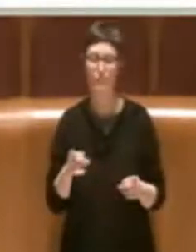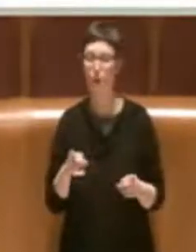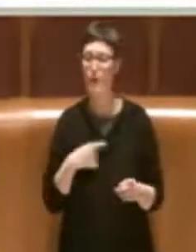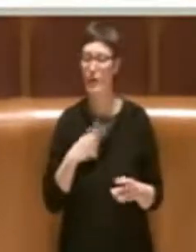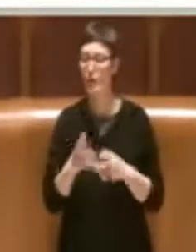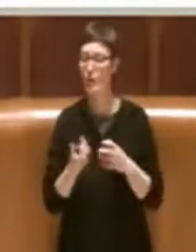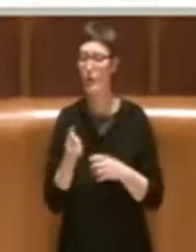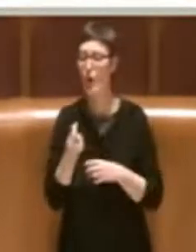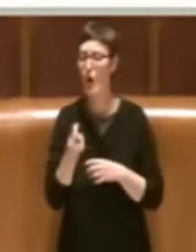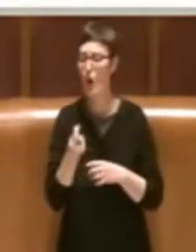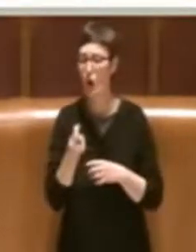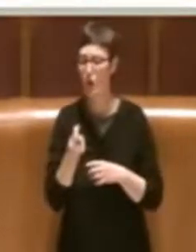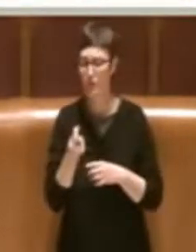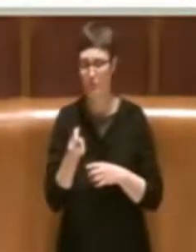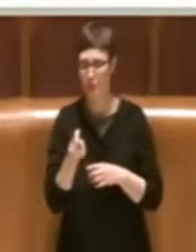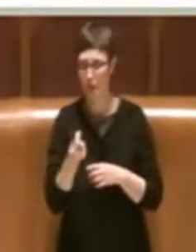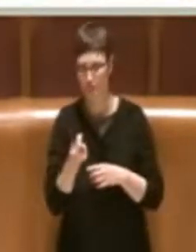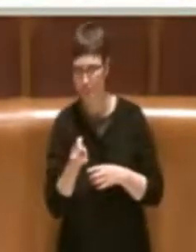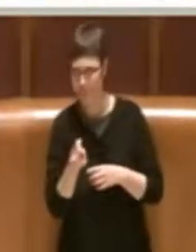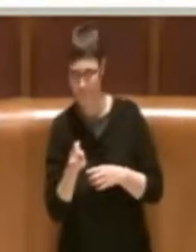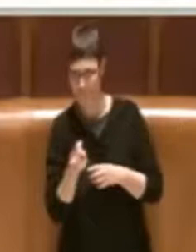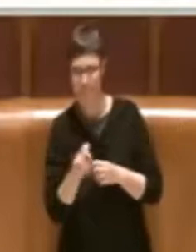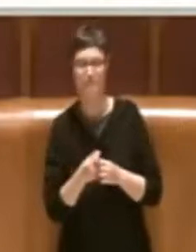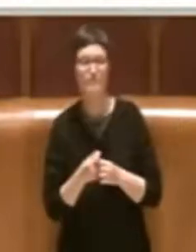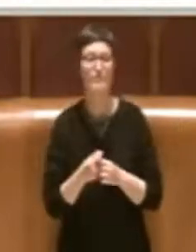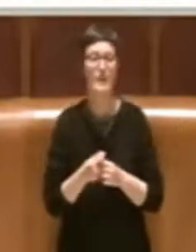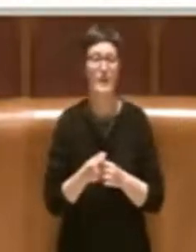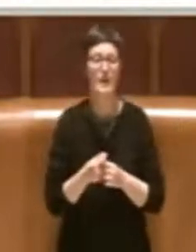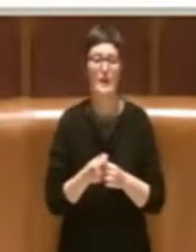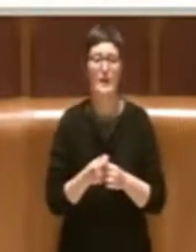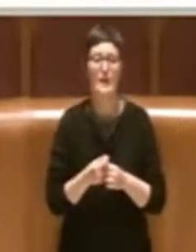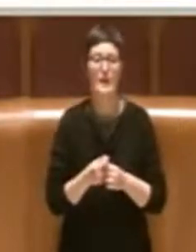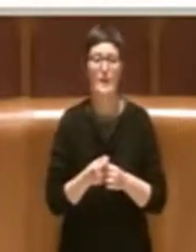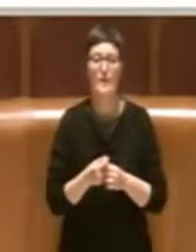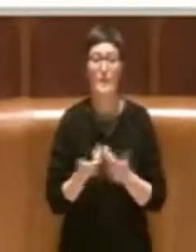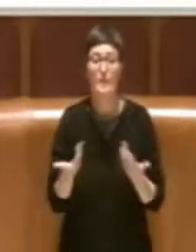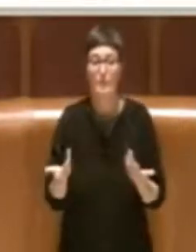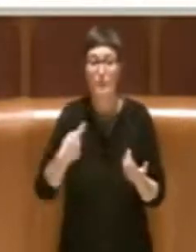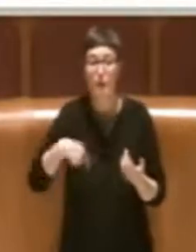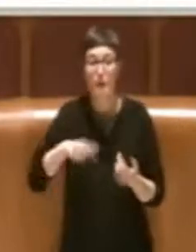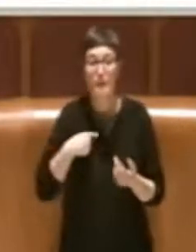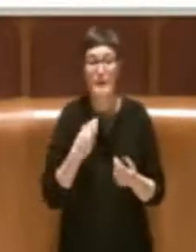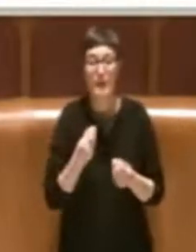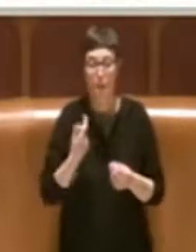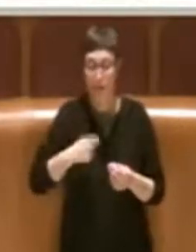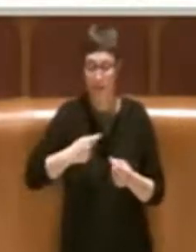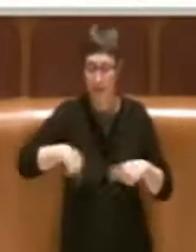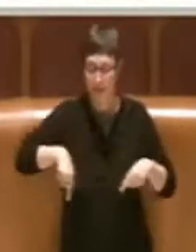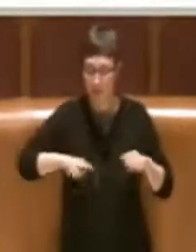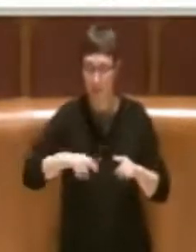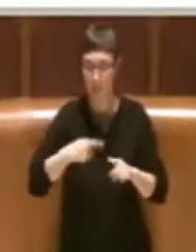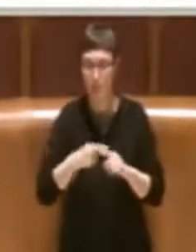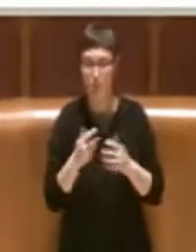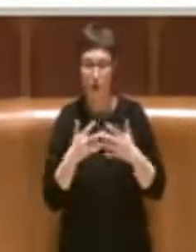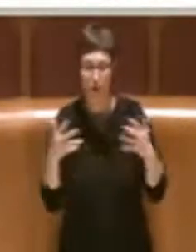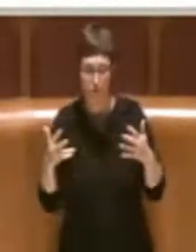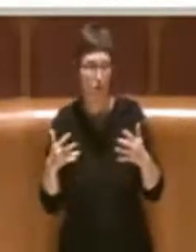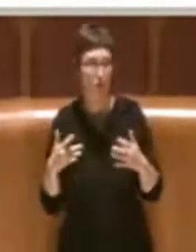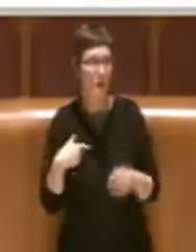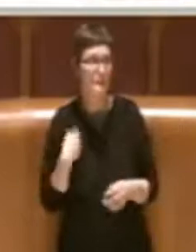favorevole. Quindi riteniamo come presidenza di commissione e come maggioranza un dovere quello di